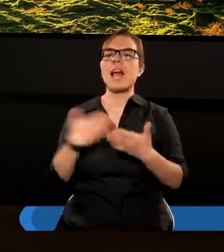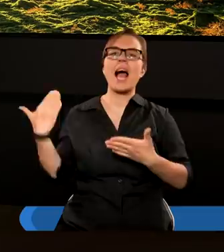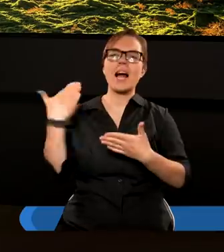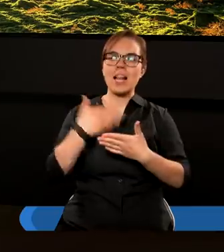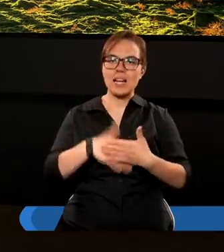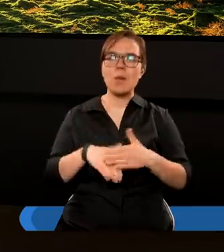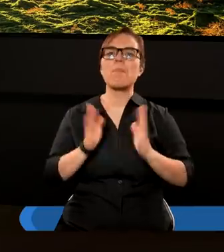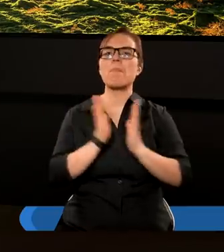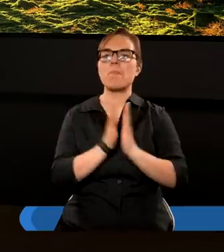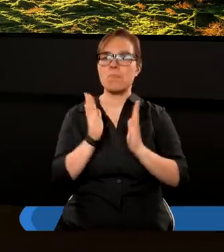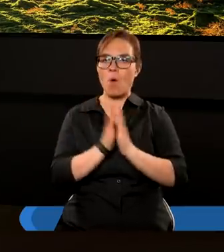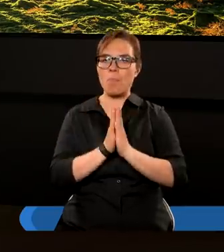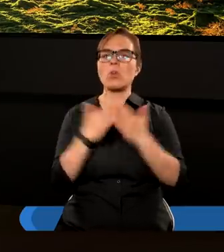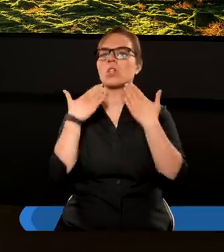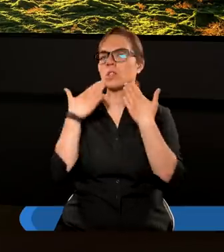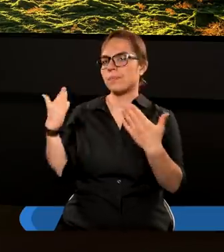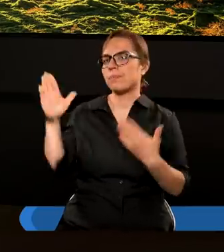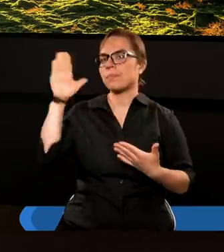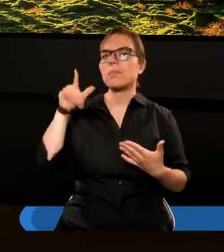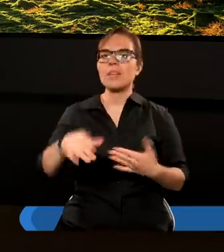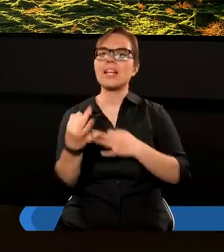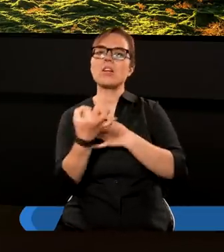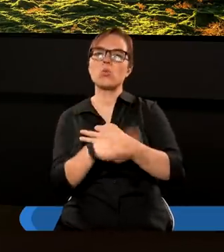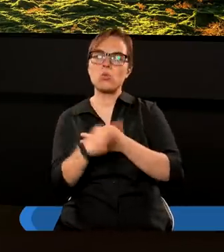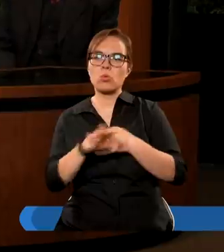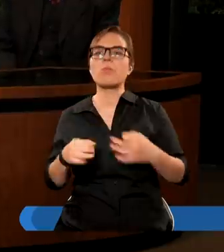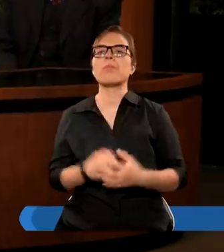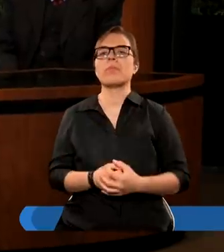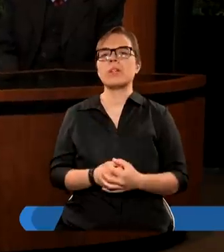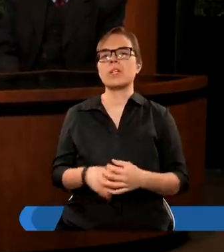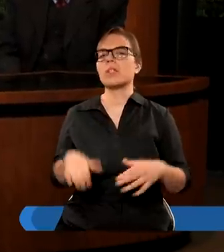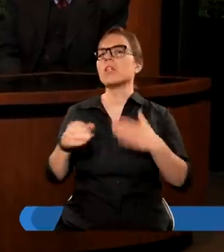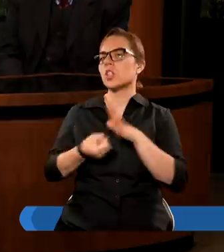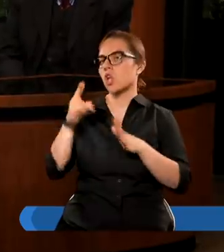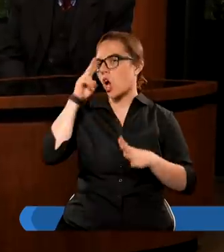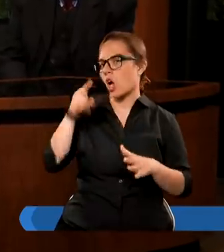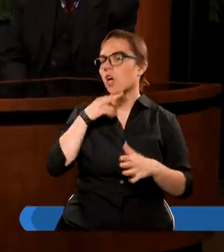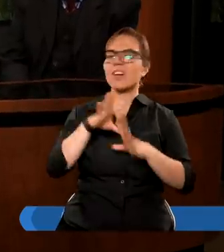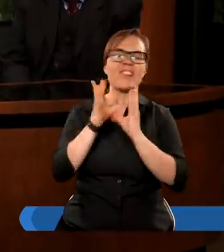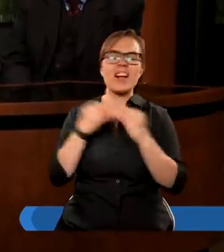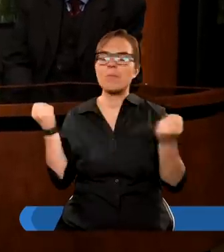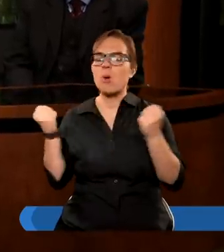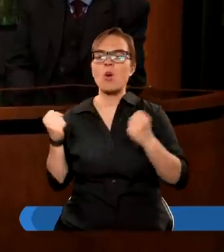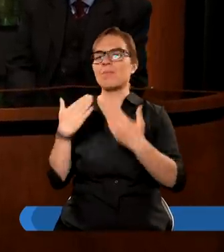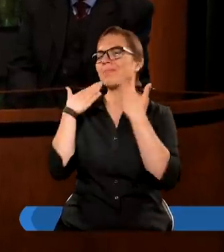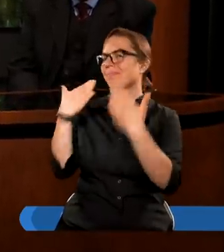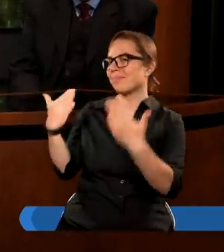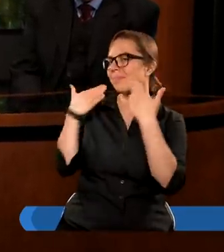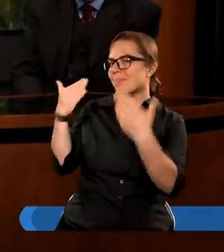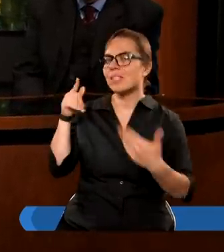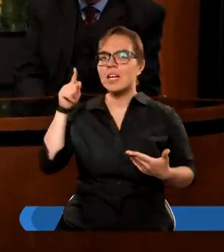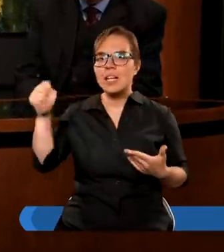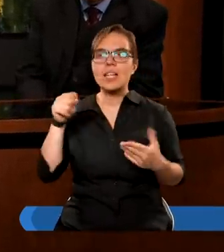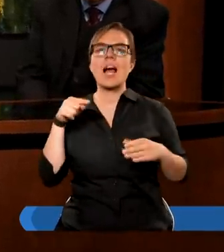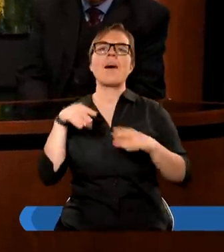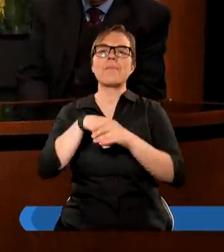zakończenie pomodlmy się, podziękujmy Bogu za to studium. Boże Ojcze, Wszechmogący, dziękujemy Tobie